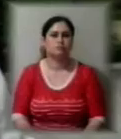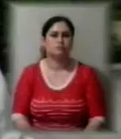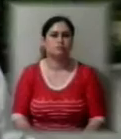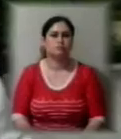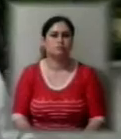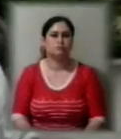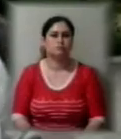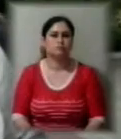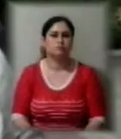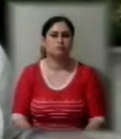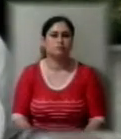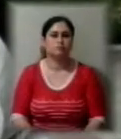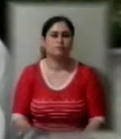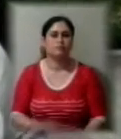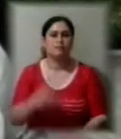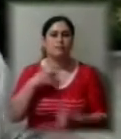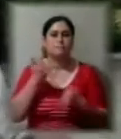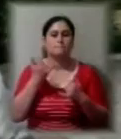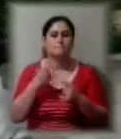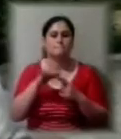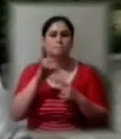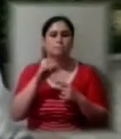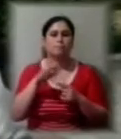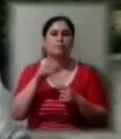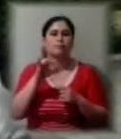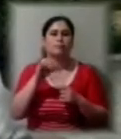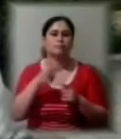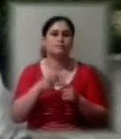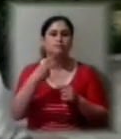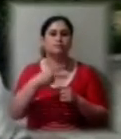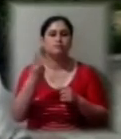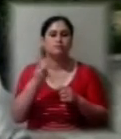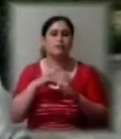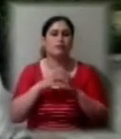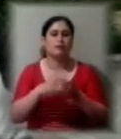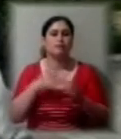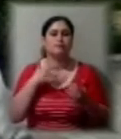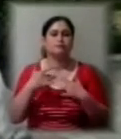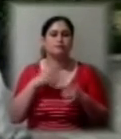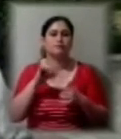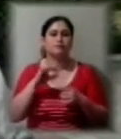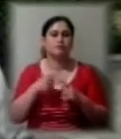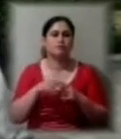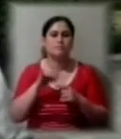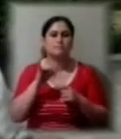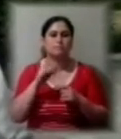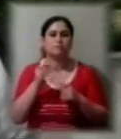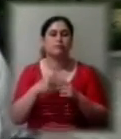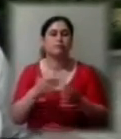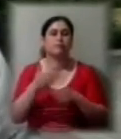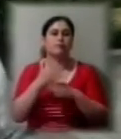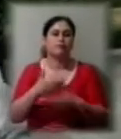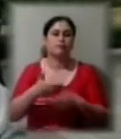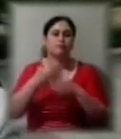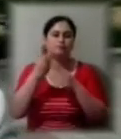Ми тепер оргкомітетом фестивалю 22-го міжнародного театрального фестивалю «Гмельпомена Таврі» підняли прапор, тому що саме сьогодні